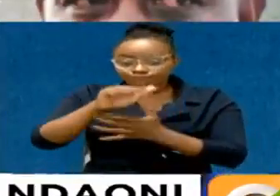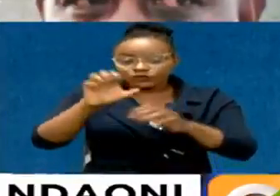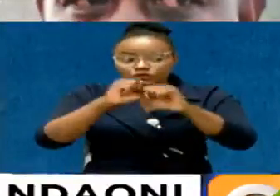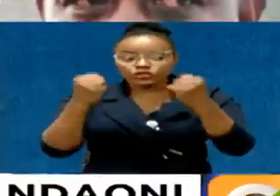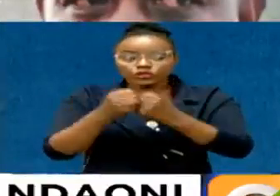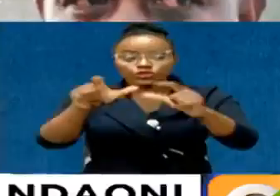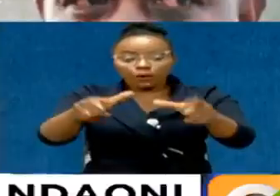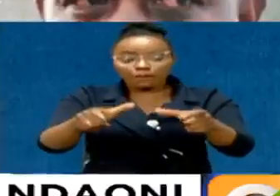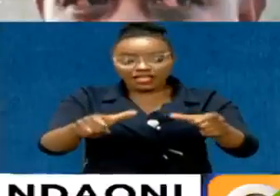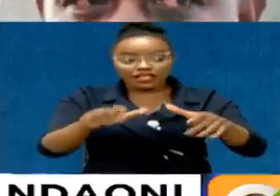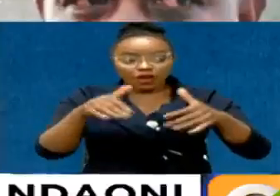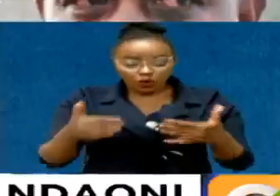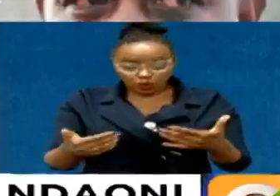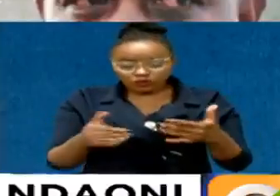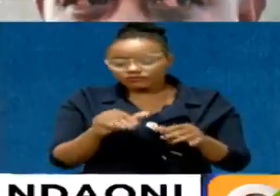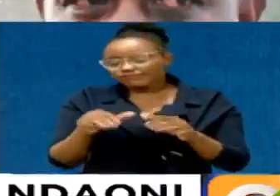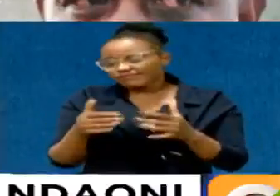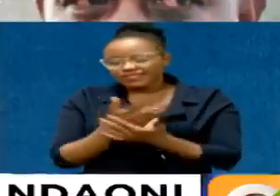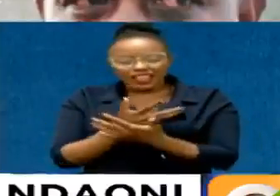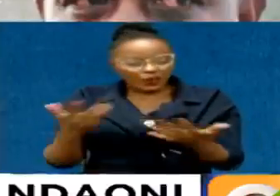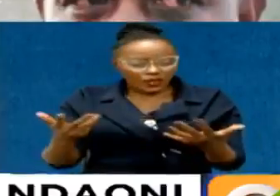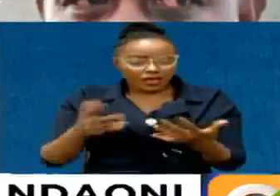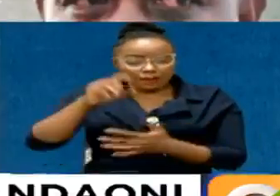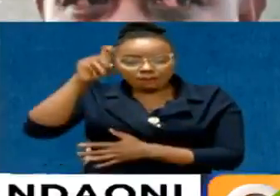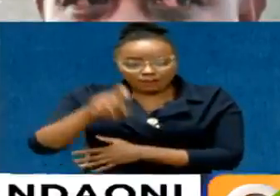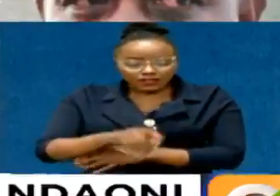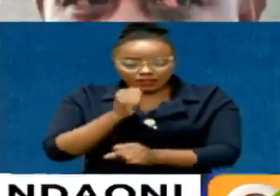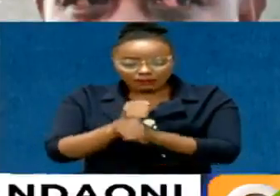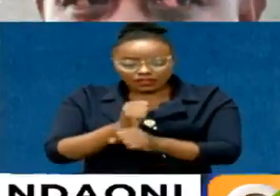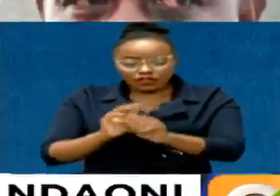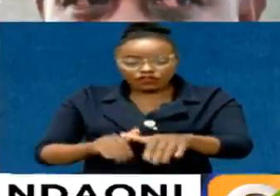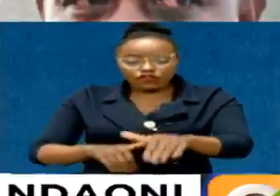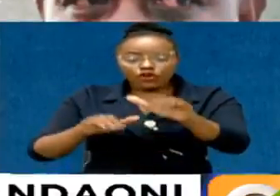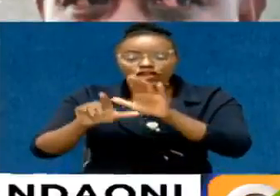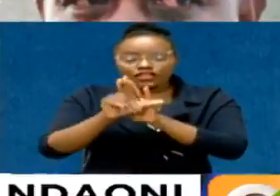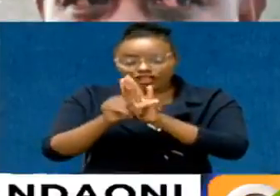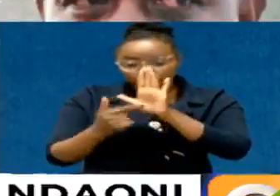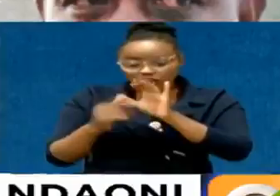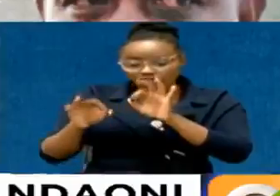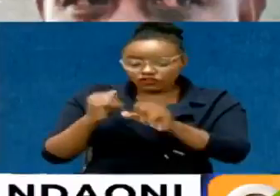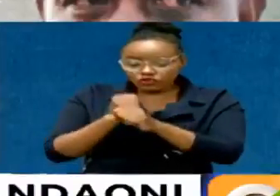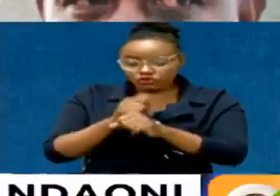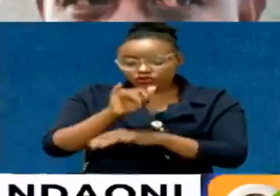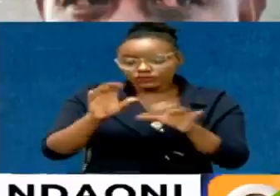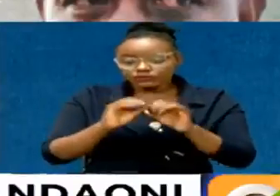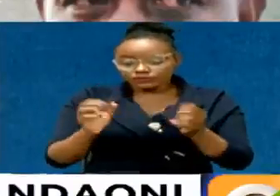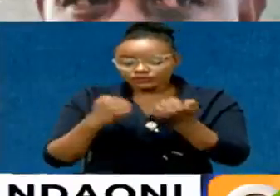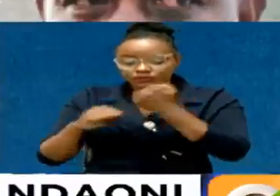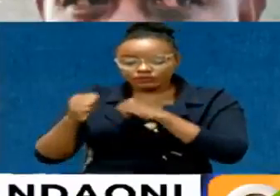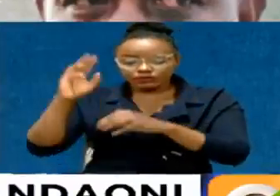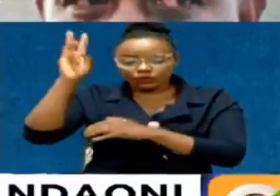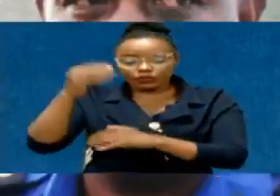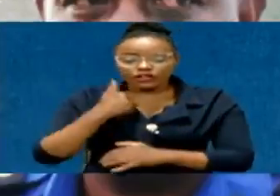viombo vya habari au kwenye mitandao ya kijamii lazima kufanywe kulingana na shiria laas hivyo hatuwa za kinidhamu